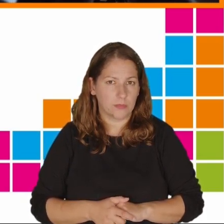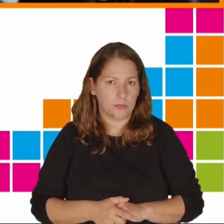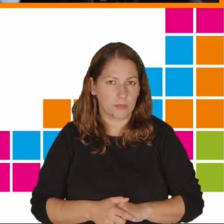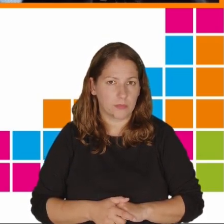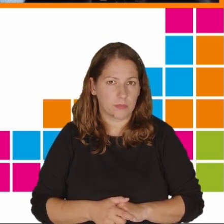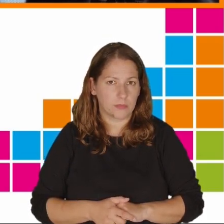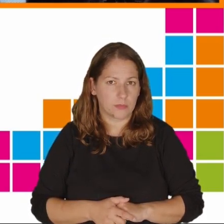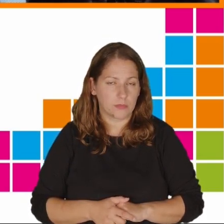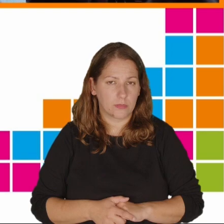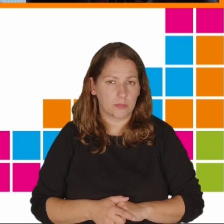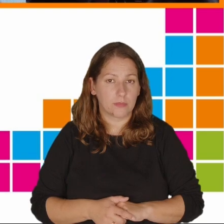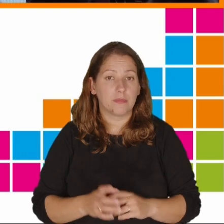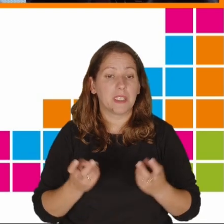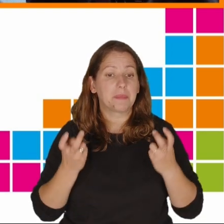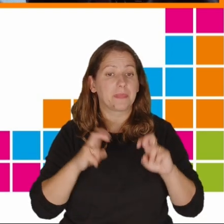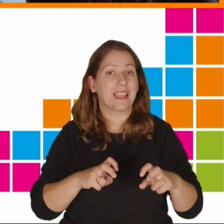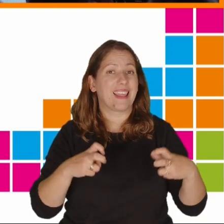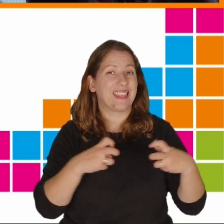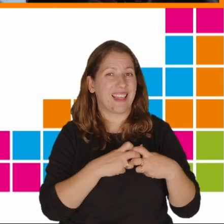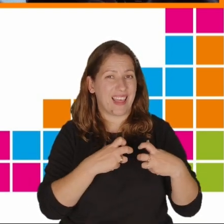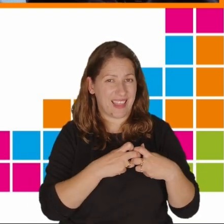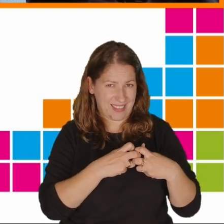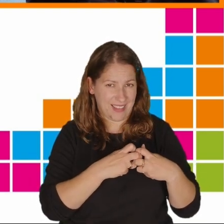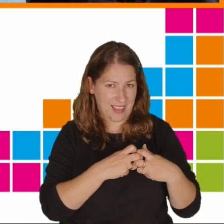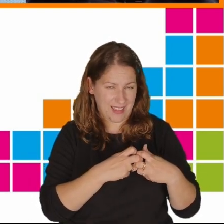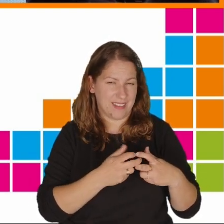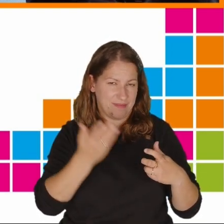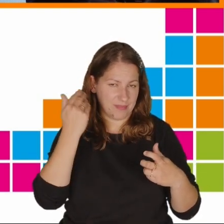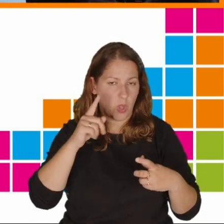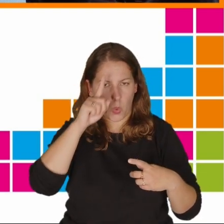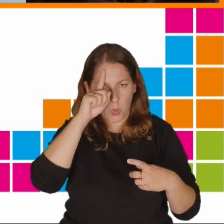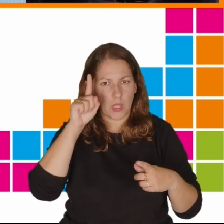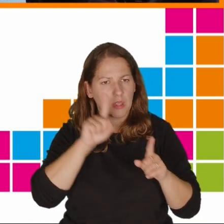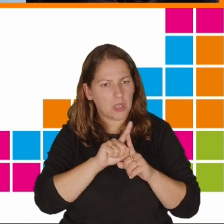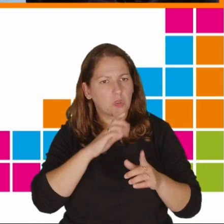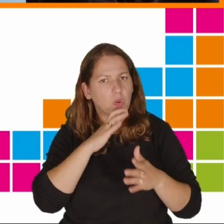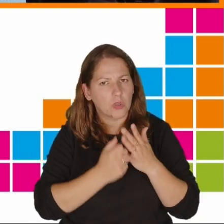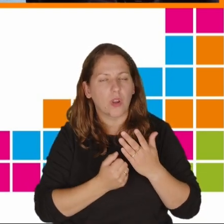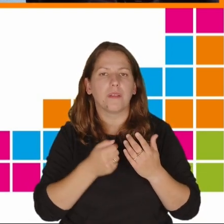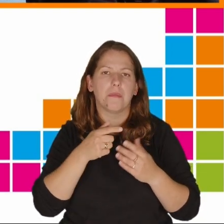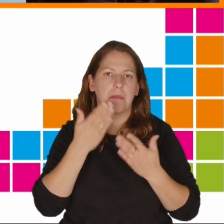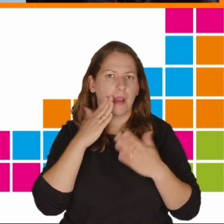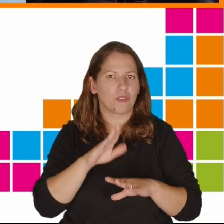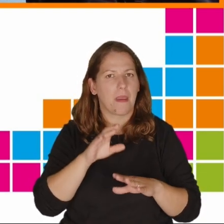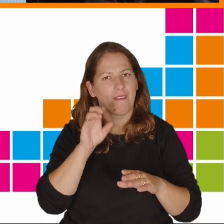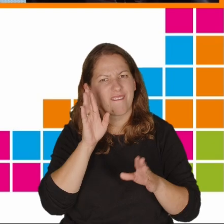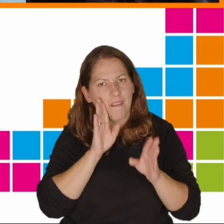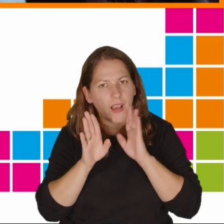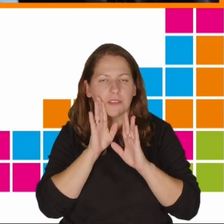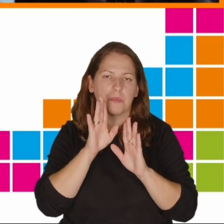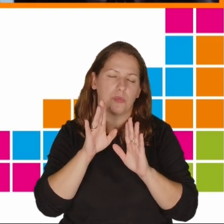Kiedy pojawił się internet, ludzie zaczęli również znacznie bardziej korzystać z mediów społecznościowych,